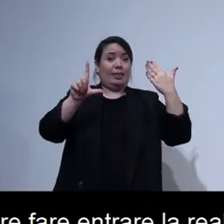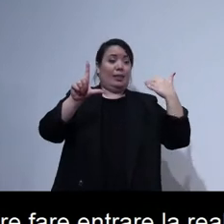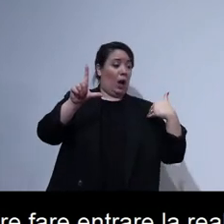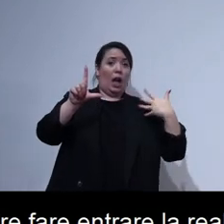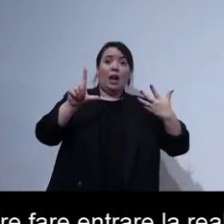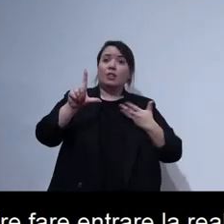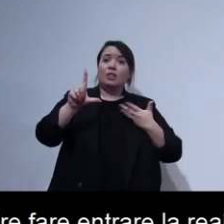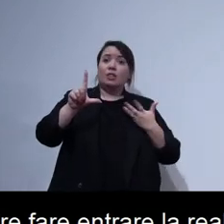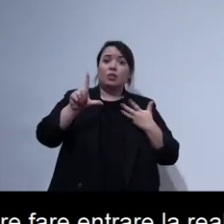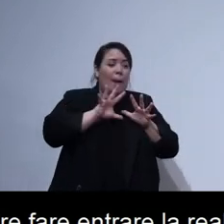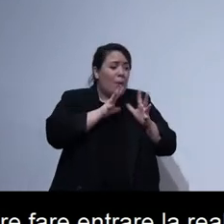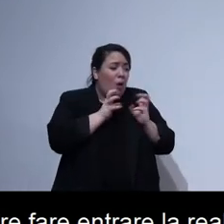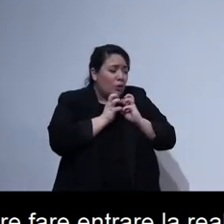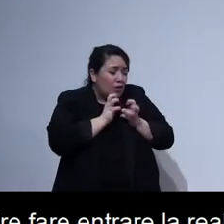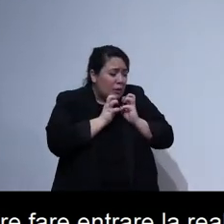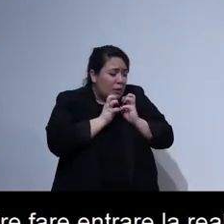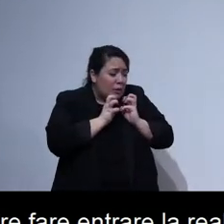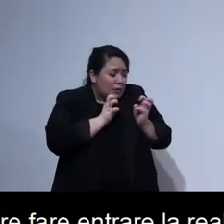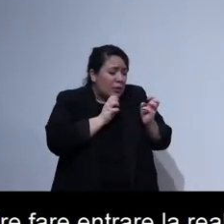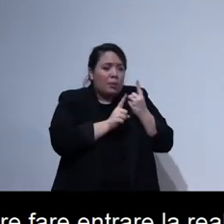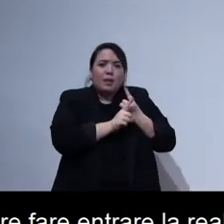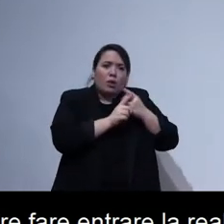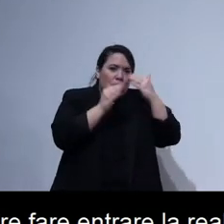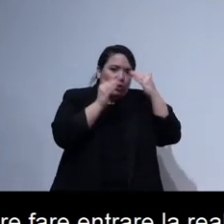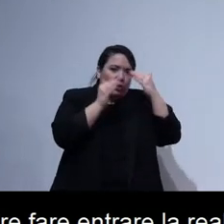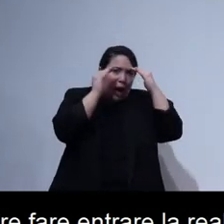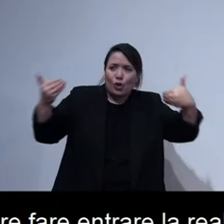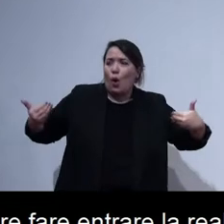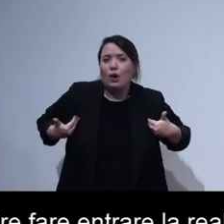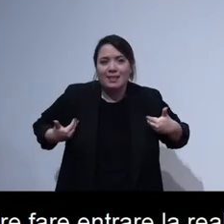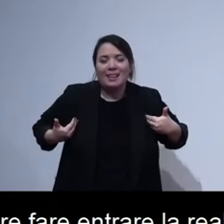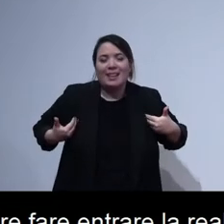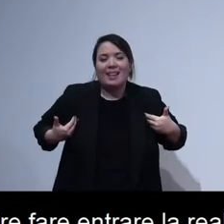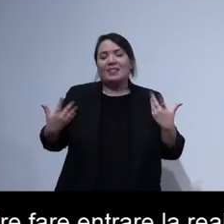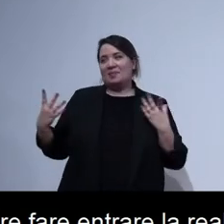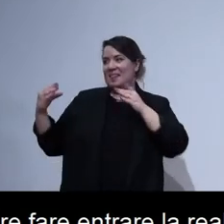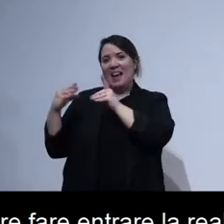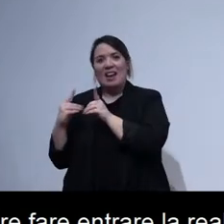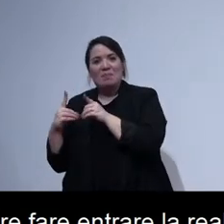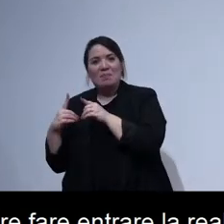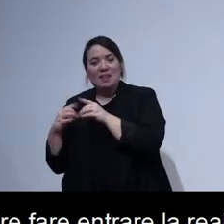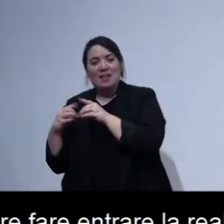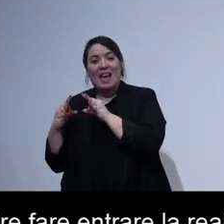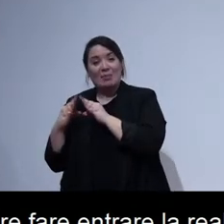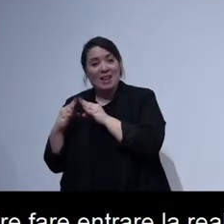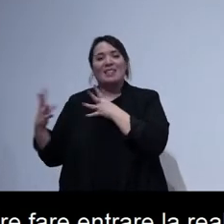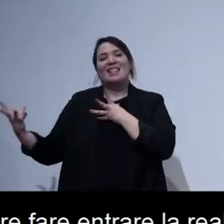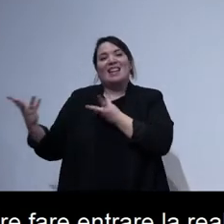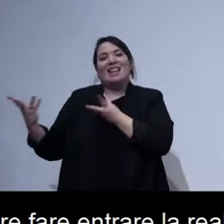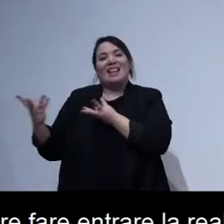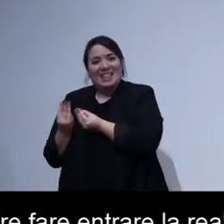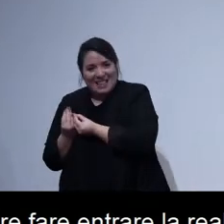bisogno di essere ascoltato. Quindi con Airbnb, attraverso questi filtri, non